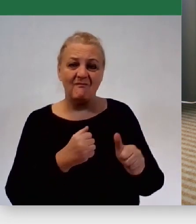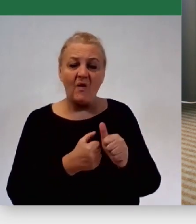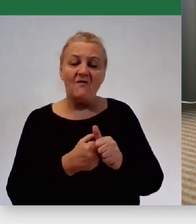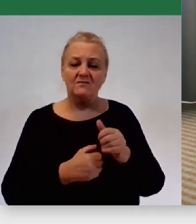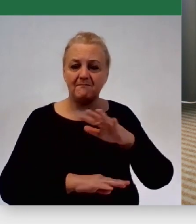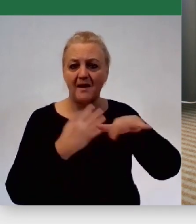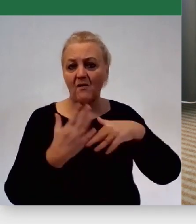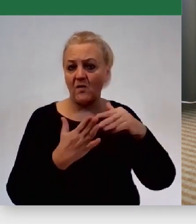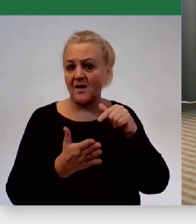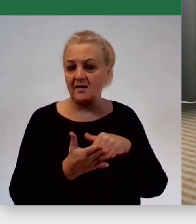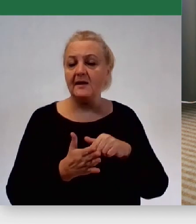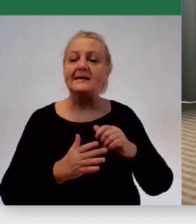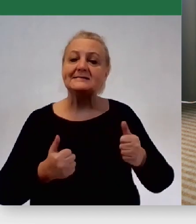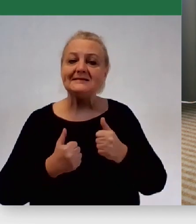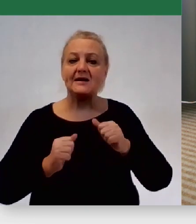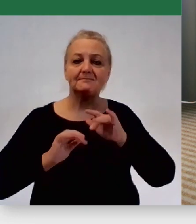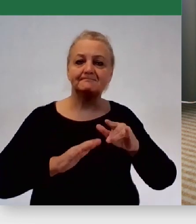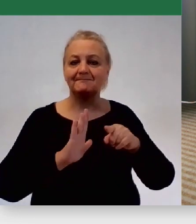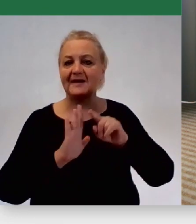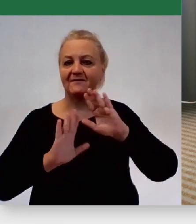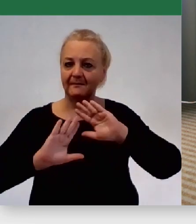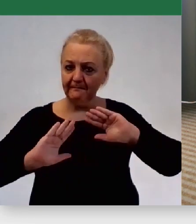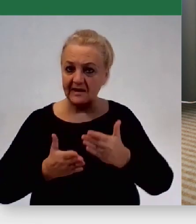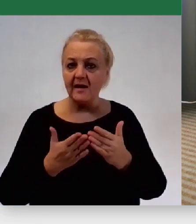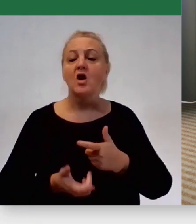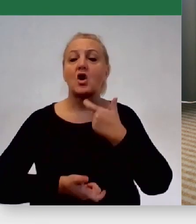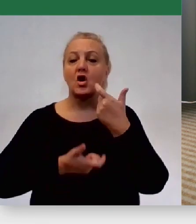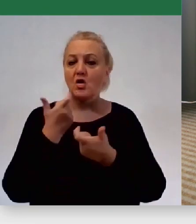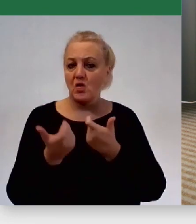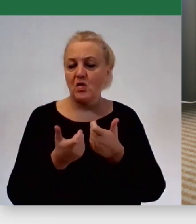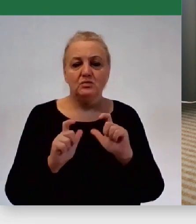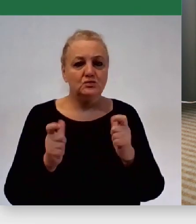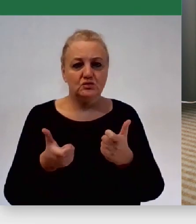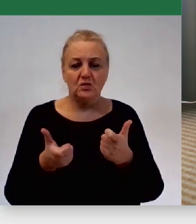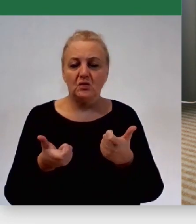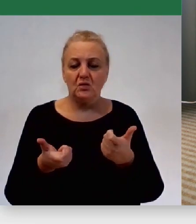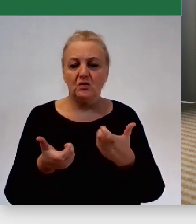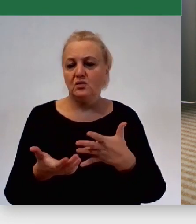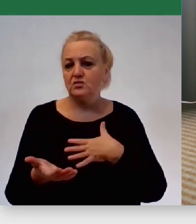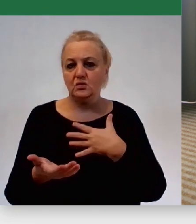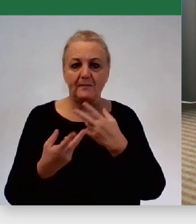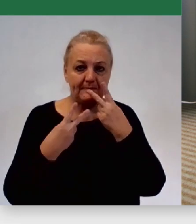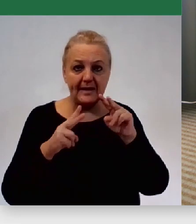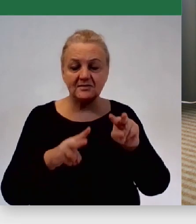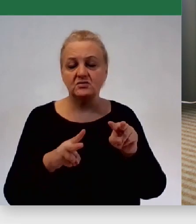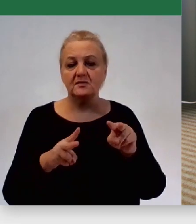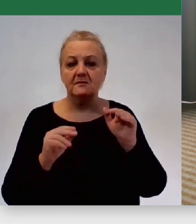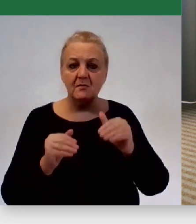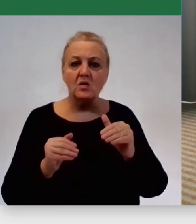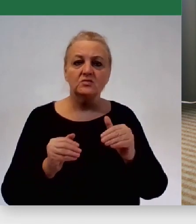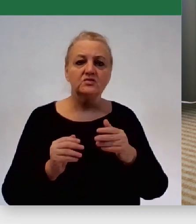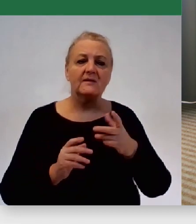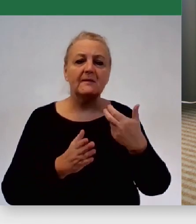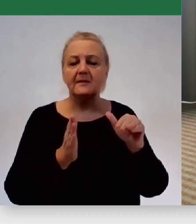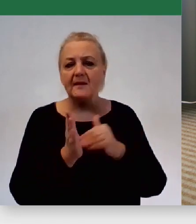ograniczać źródłem impulsu i po prostu robić to, co jest, patrząc, co można wyciąć, prawda, gdzie